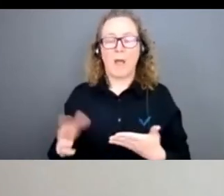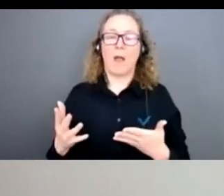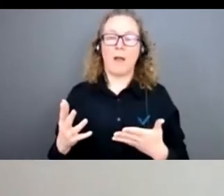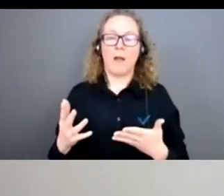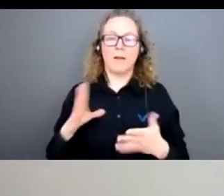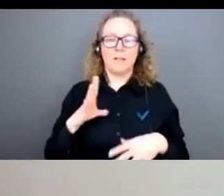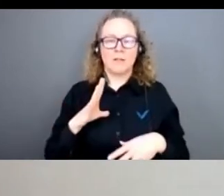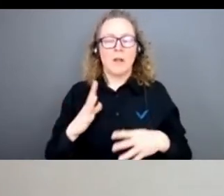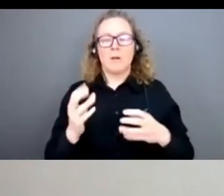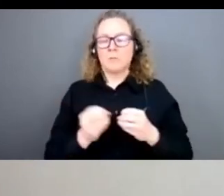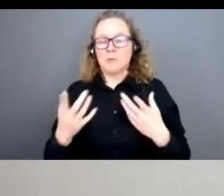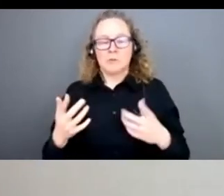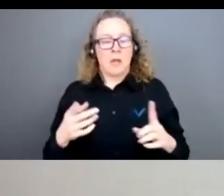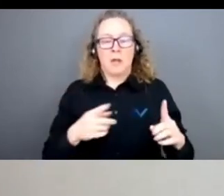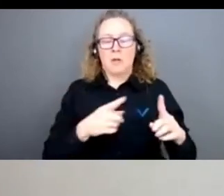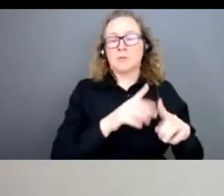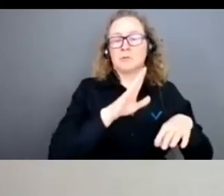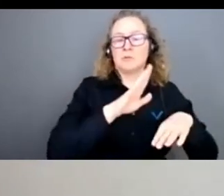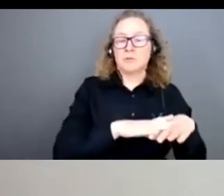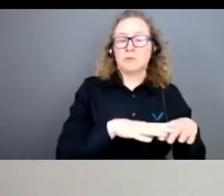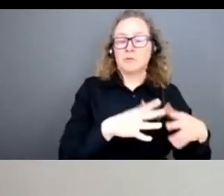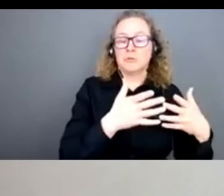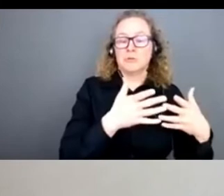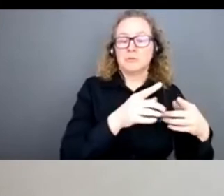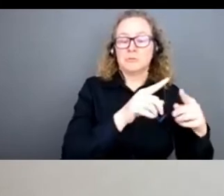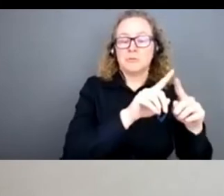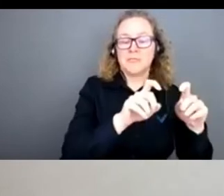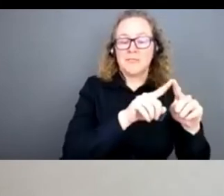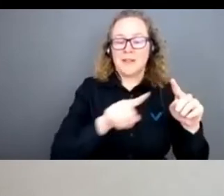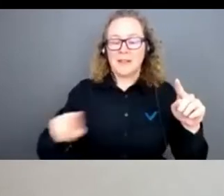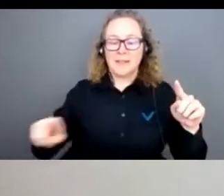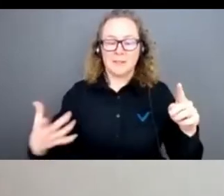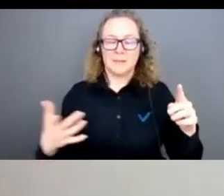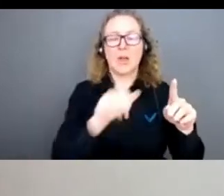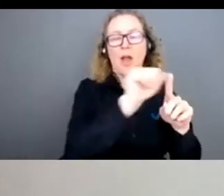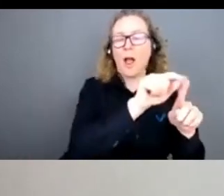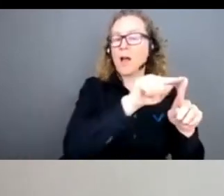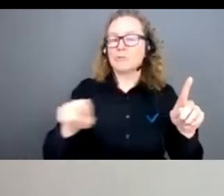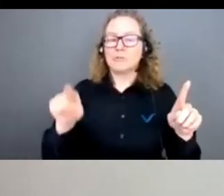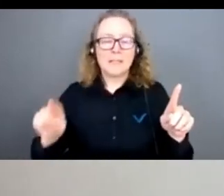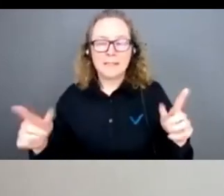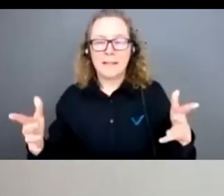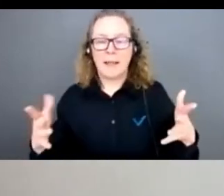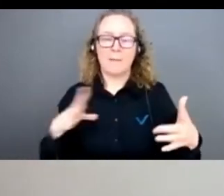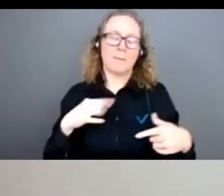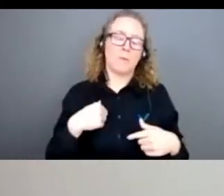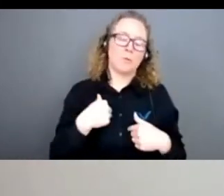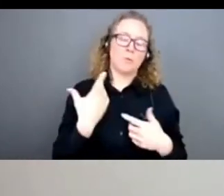de abolitionnisme à Zoopolis, toutes sont intéressantes, on en a sélectionné